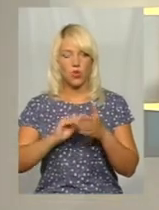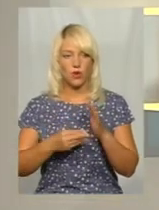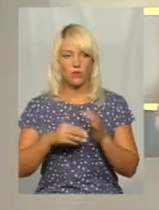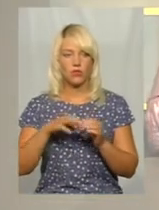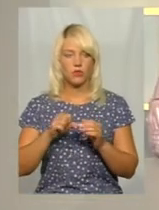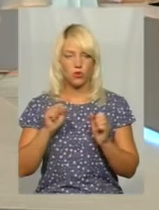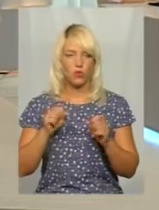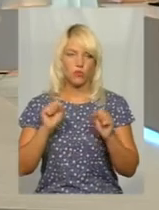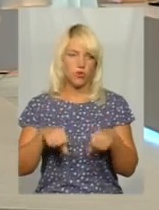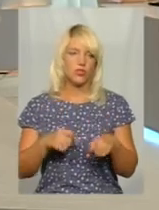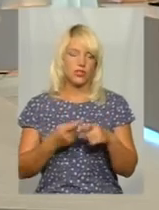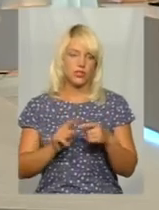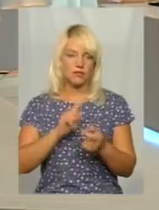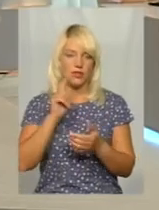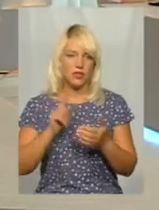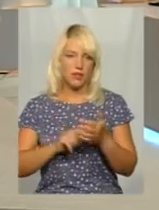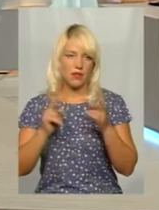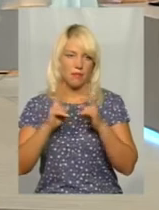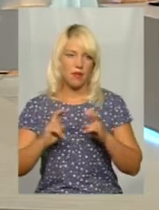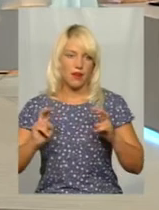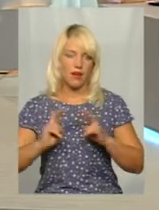Тоді це питання можна переглянути, я думаю.